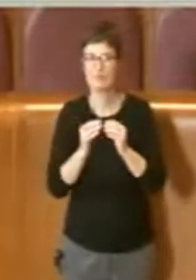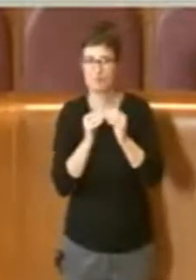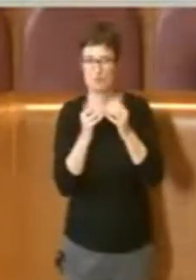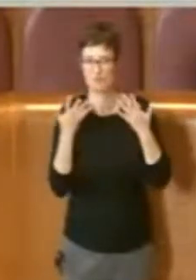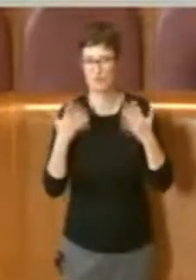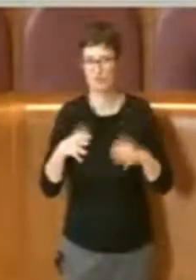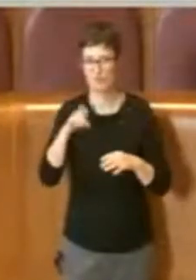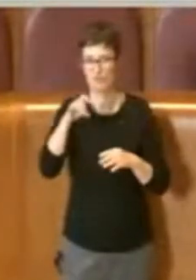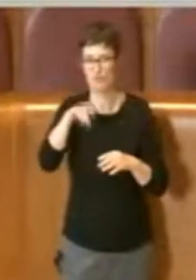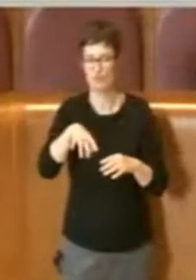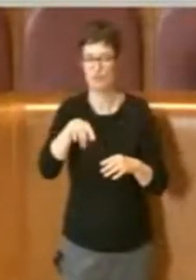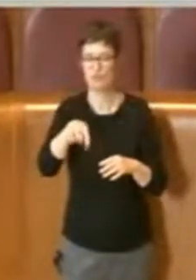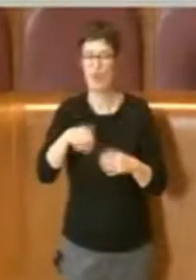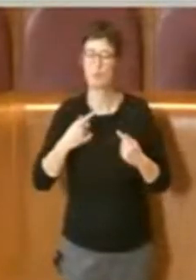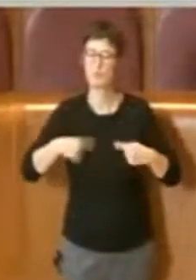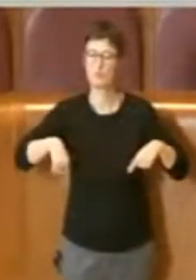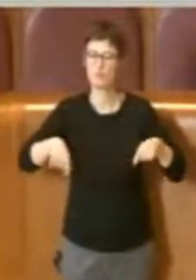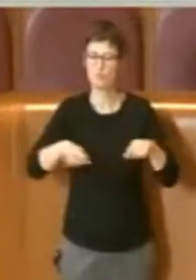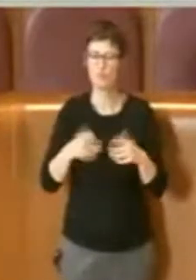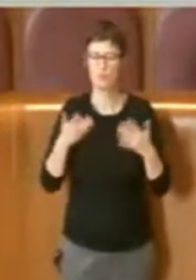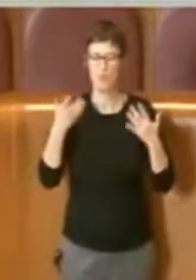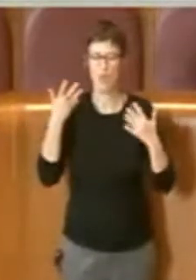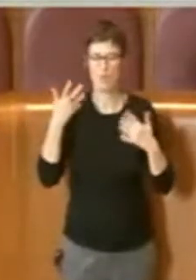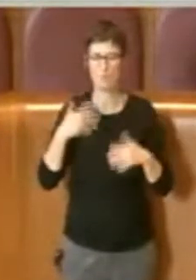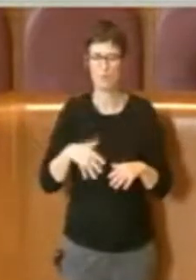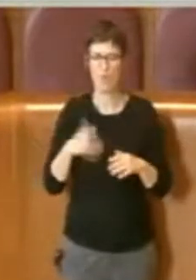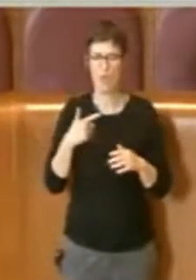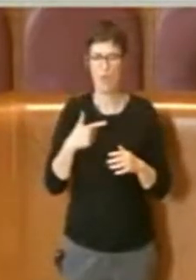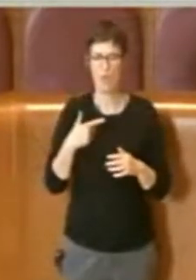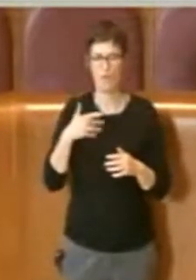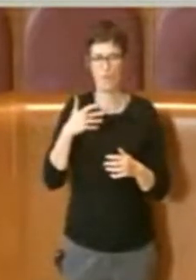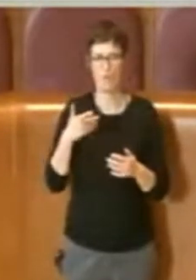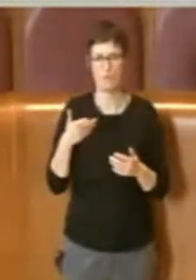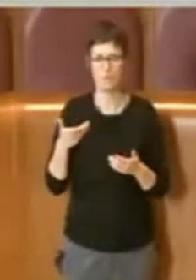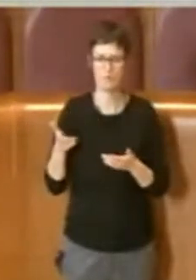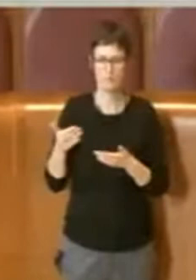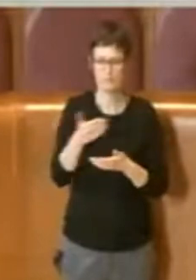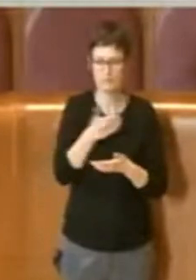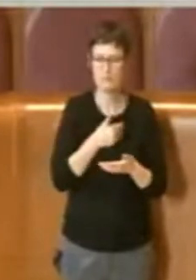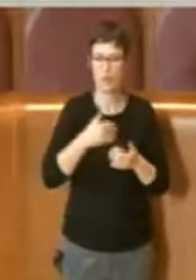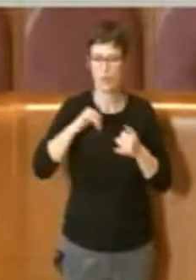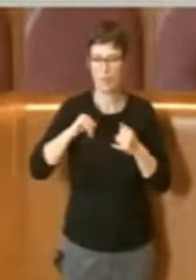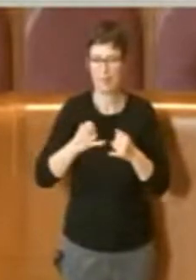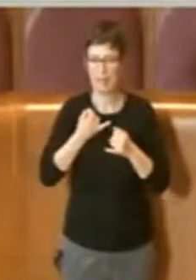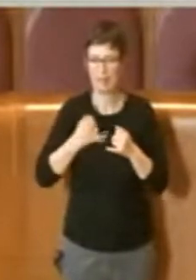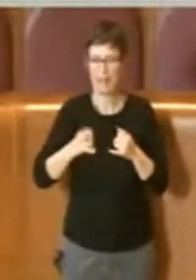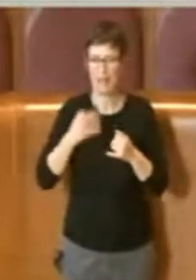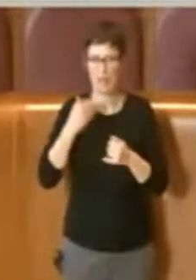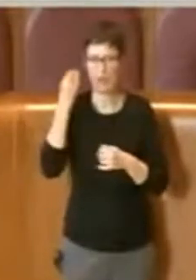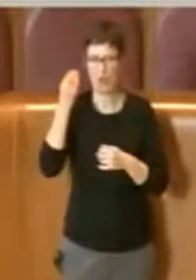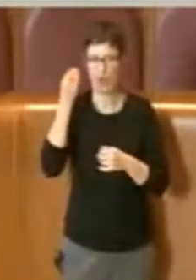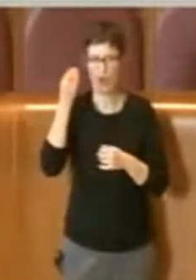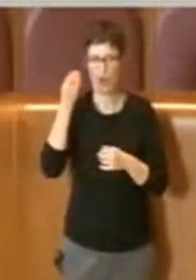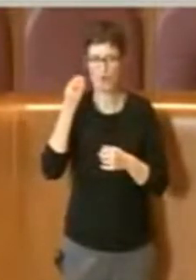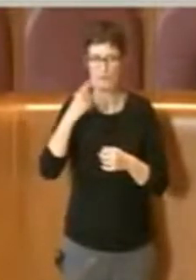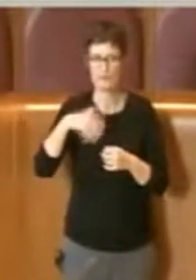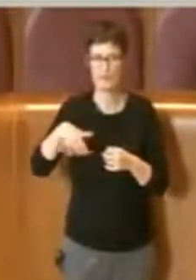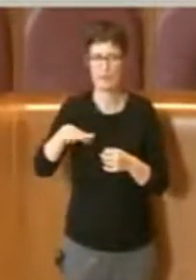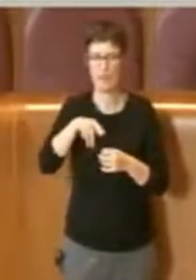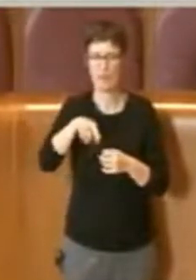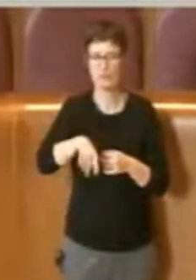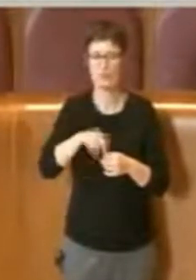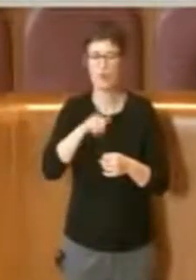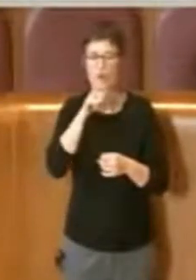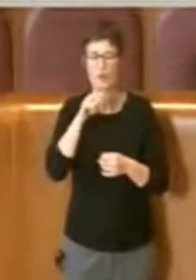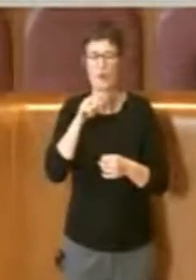insomma anche di tutto il dettaglio di questo all'interno delle osservazioni. Porre particolare attenzione quindi alla